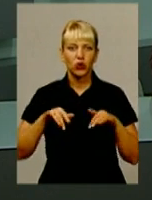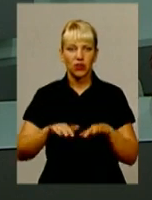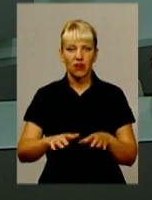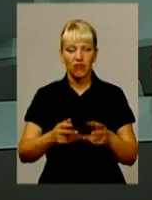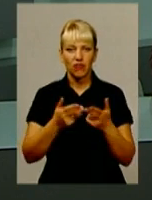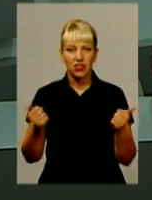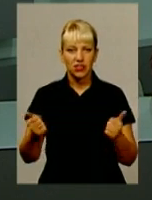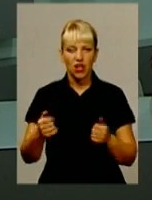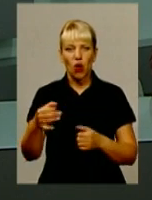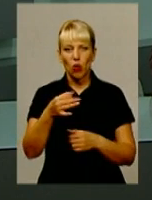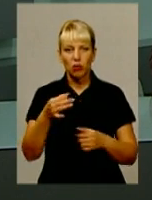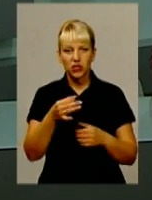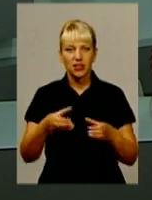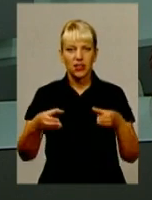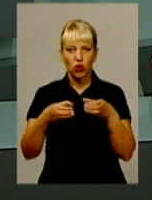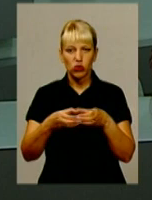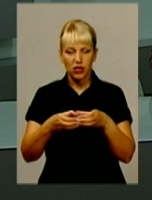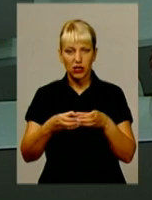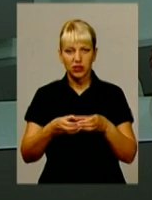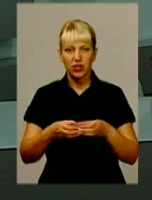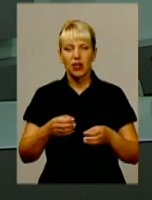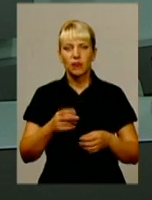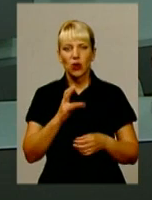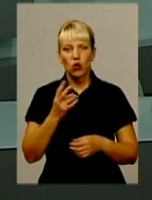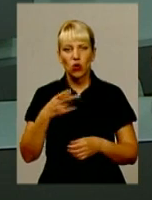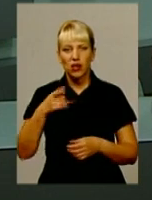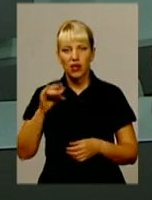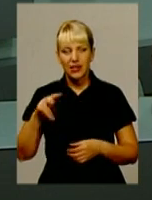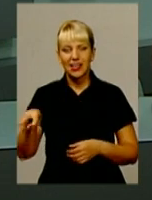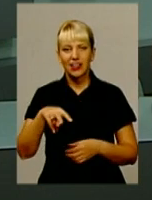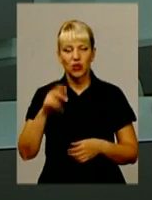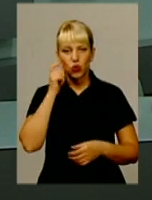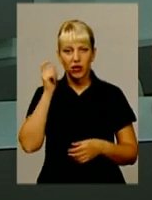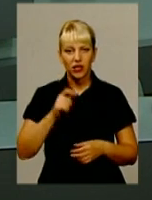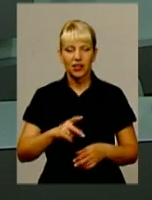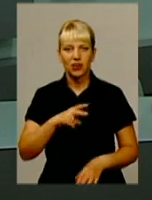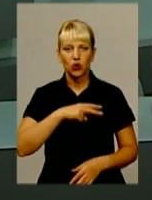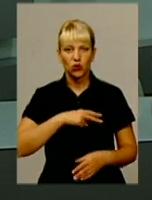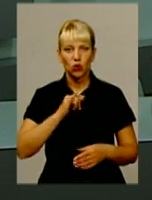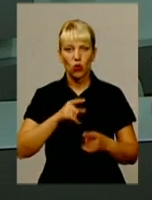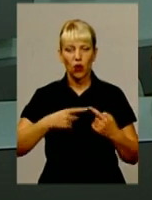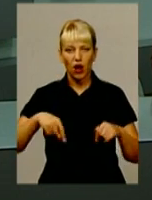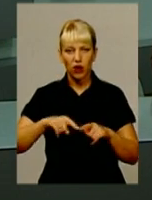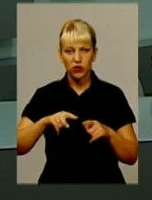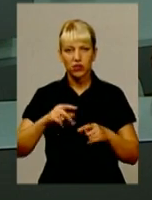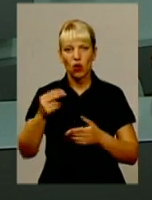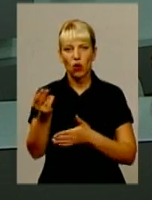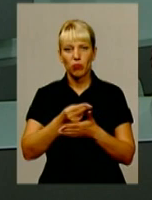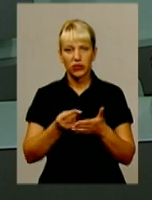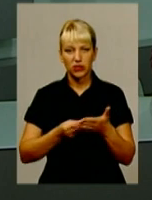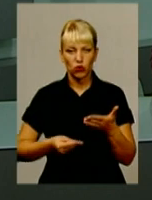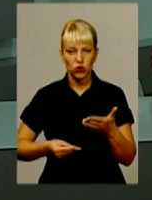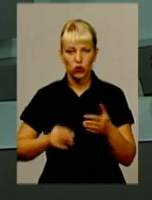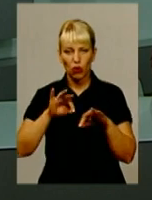обласний осередок Всеукраїнської творчої спілки «Конгрес літераторів України». Лауреатом у галузі образотворчого та декоративно